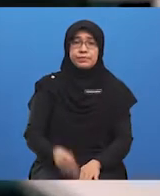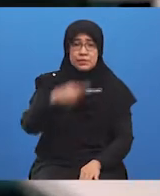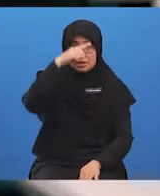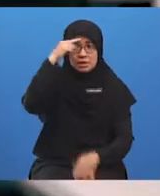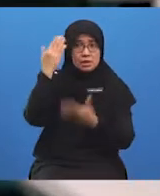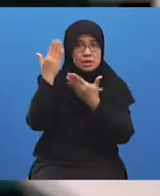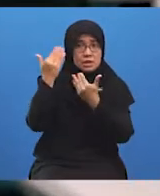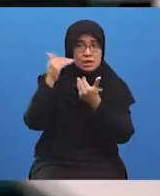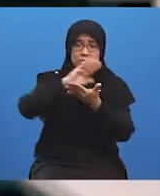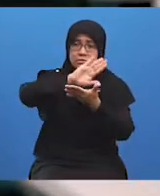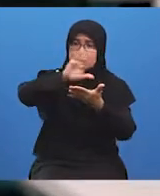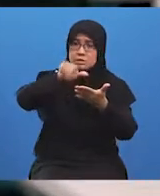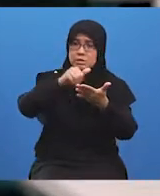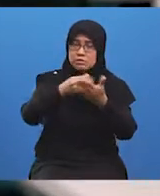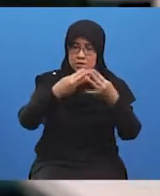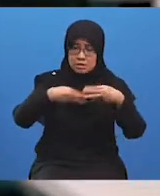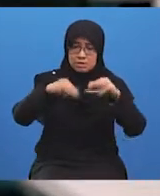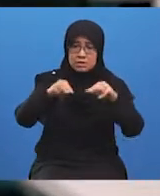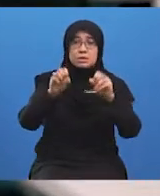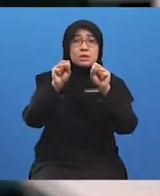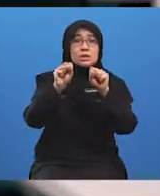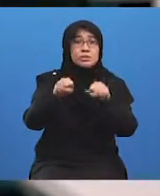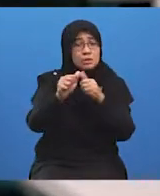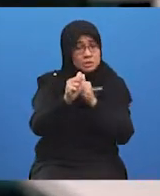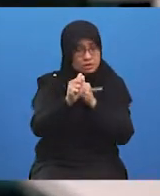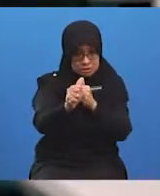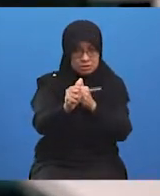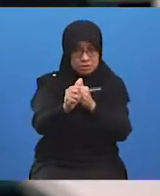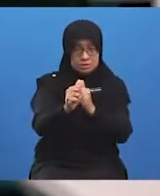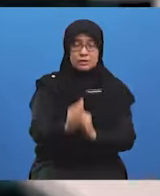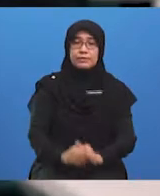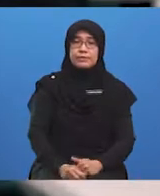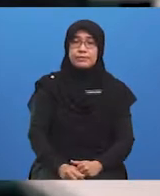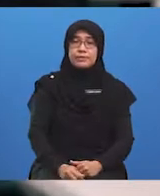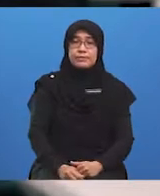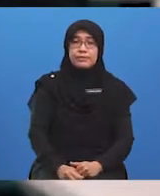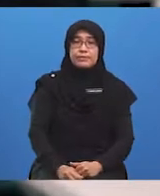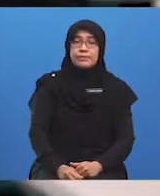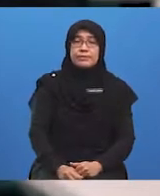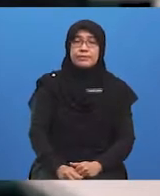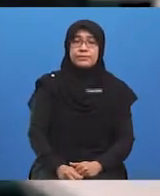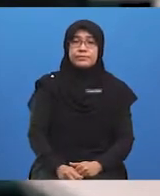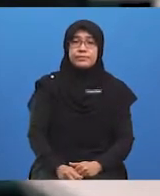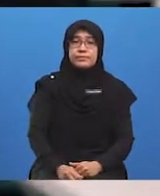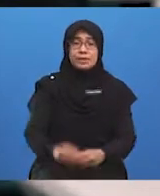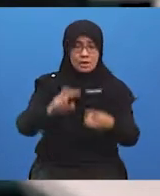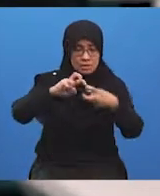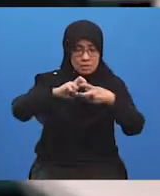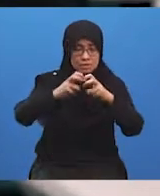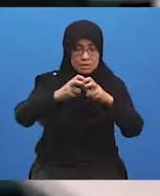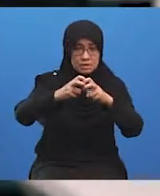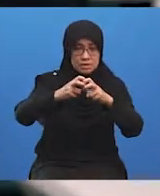semua masih boleh mengikuti sesi pembelajaran kita dengan baik. Masalah keempat